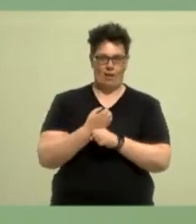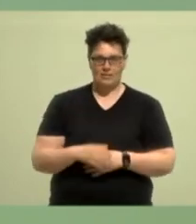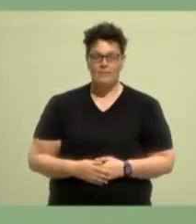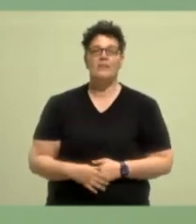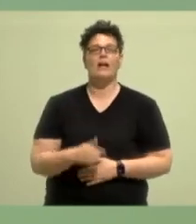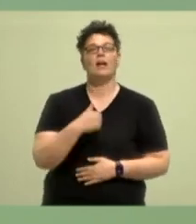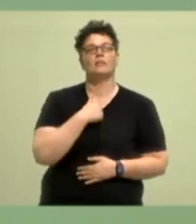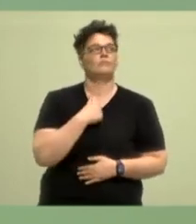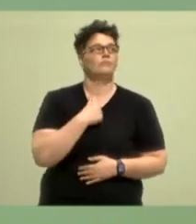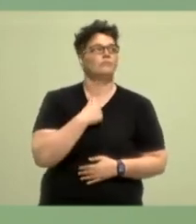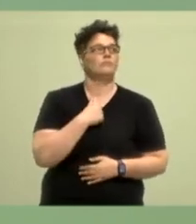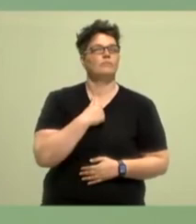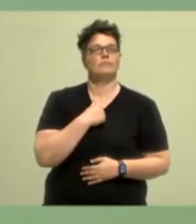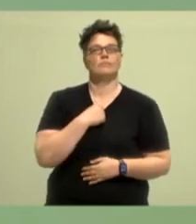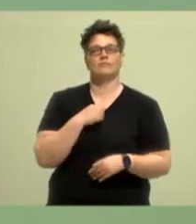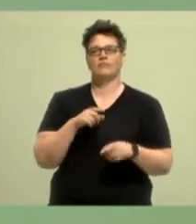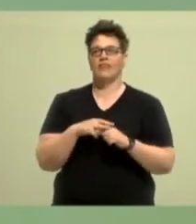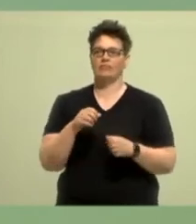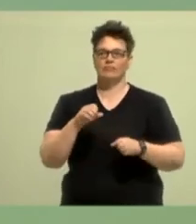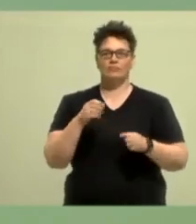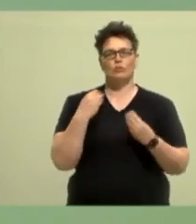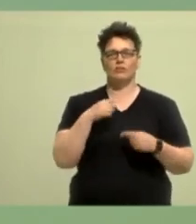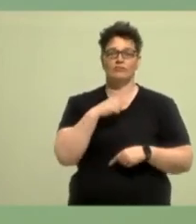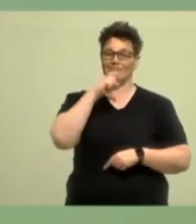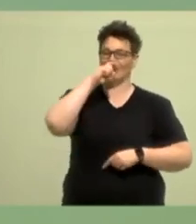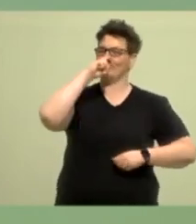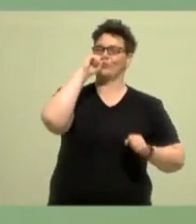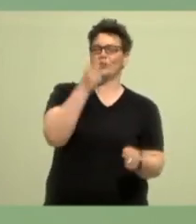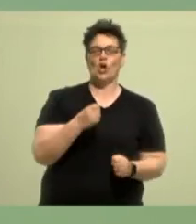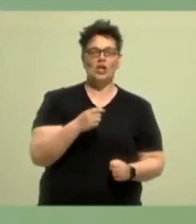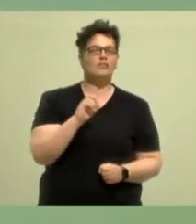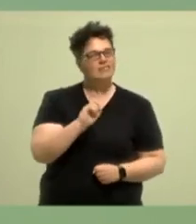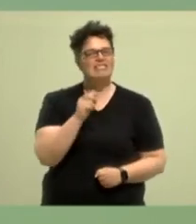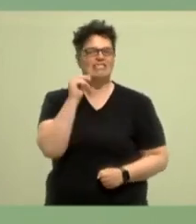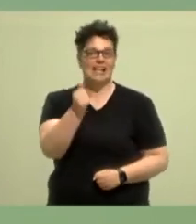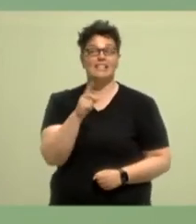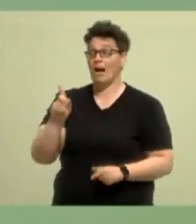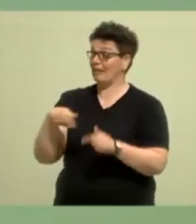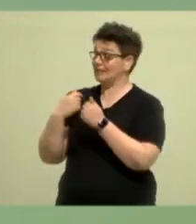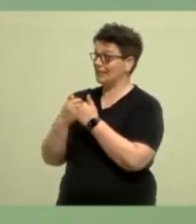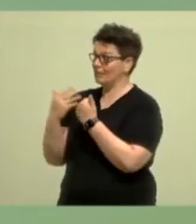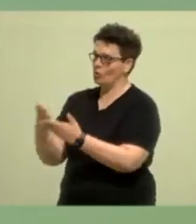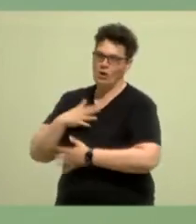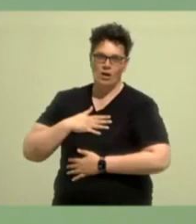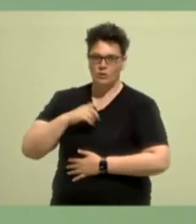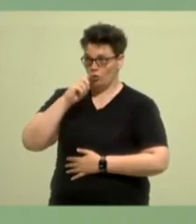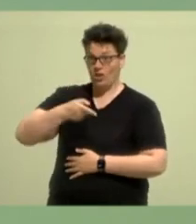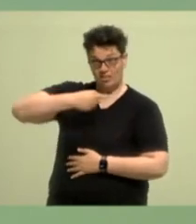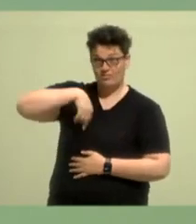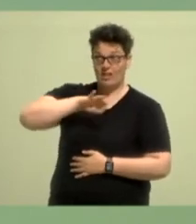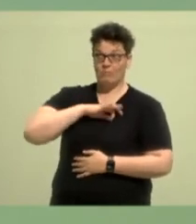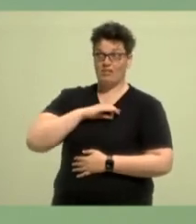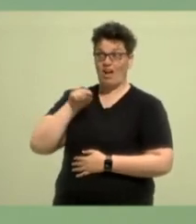der Mensch, der zu ganz großem Stolz neigt, aber auf dieses Team bin ich und können wir als Partei insgesamt sehr, sehr stolz sein.